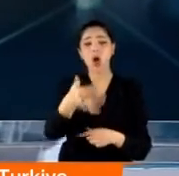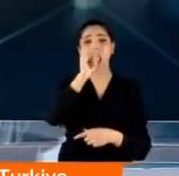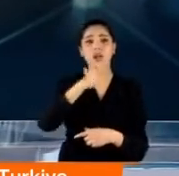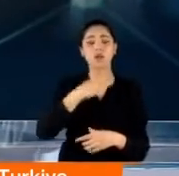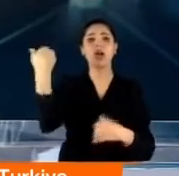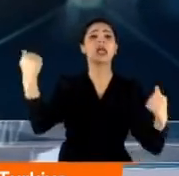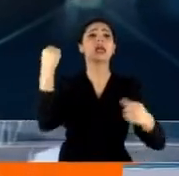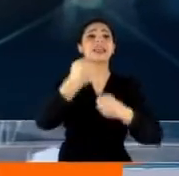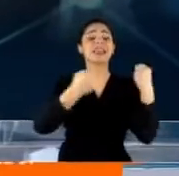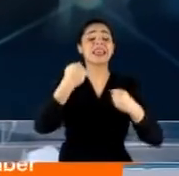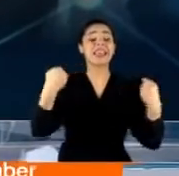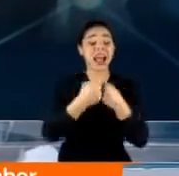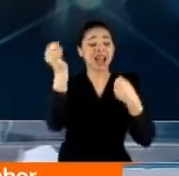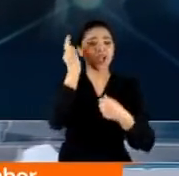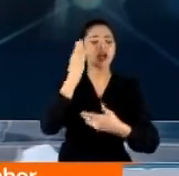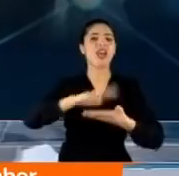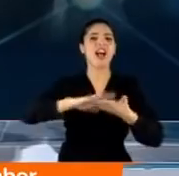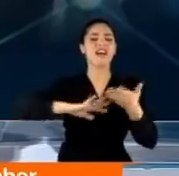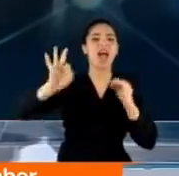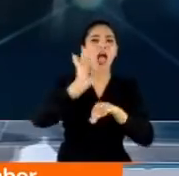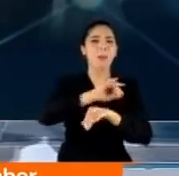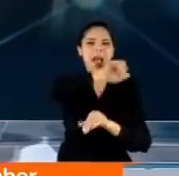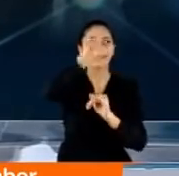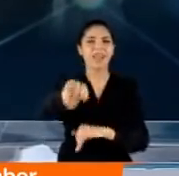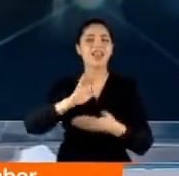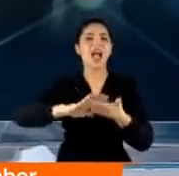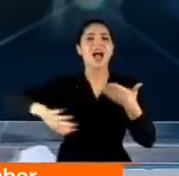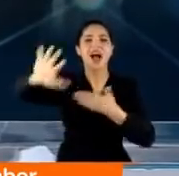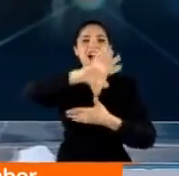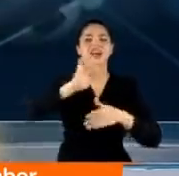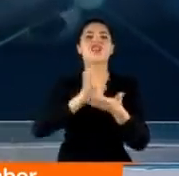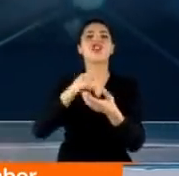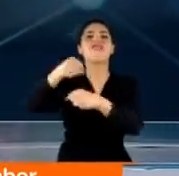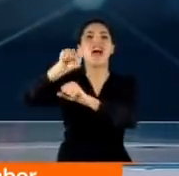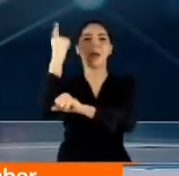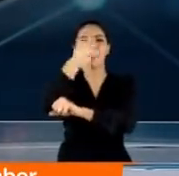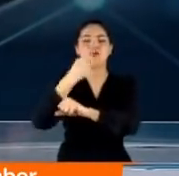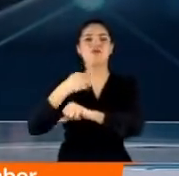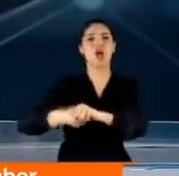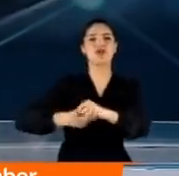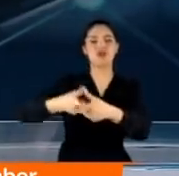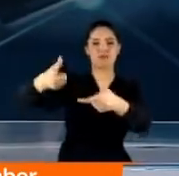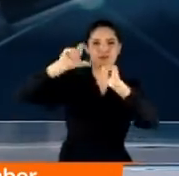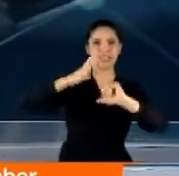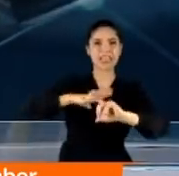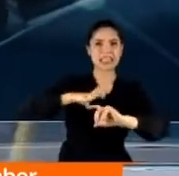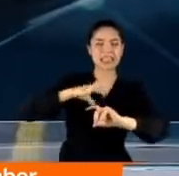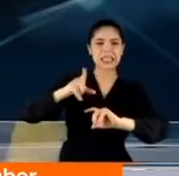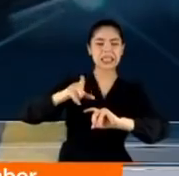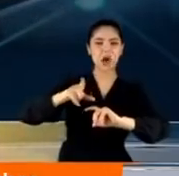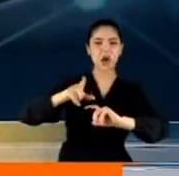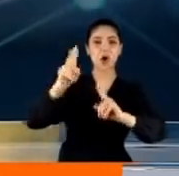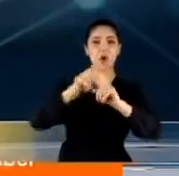Kazayı haber alan arkadaşlara hemen koşup olay yerine geldi. O arkadaşları ceza yemesin diye de suçu üstlenmeye kalktılar.